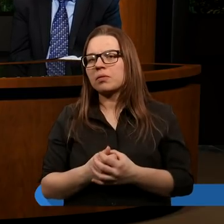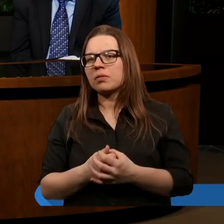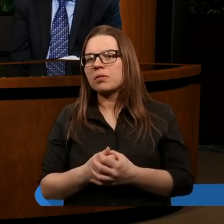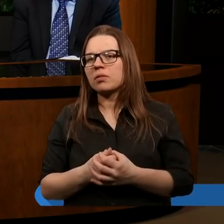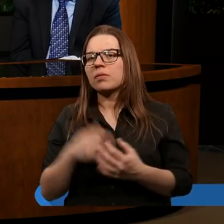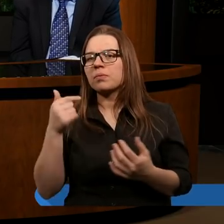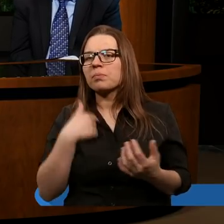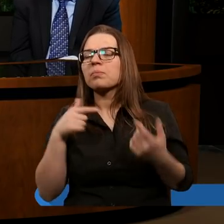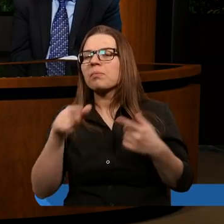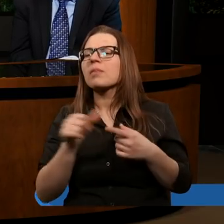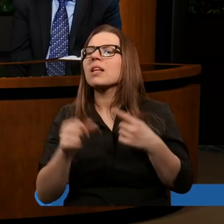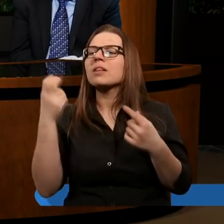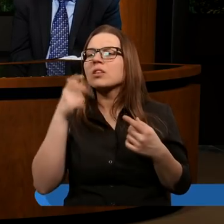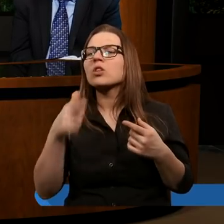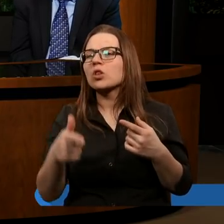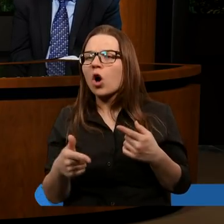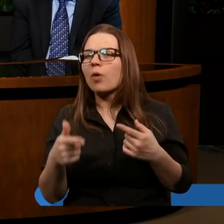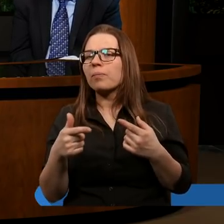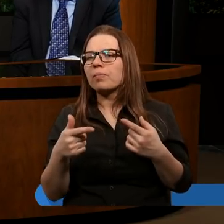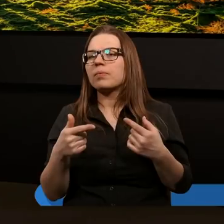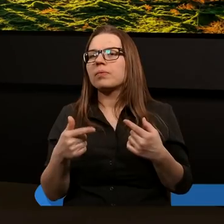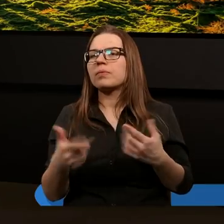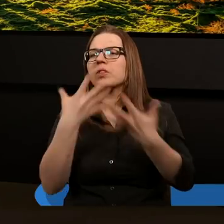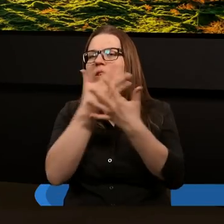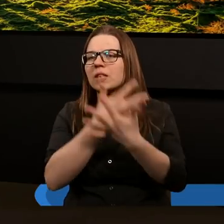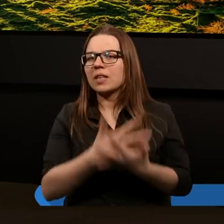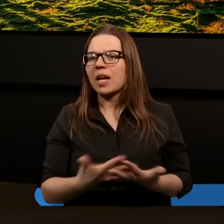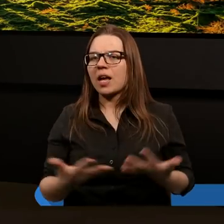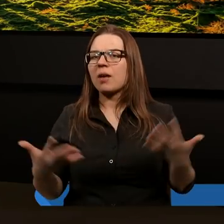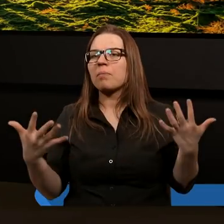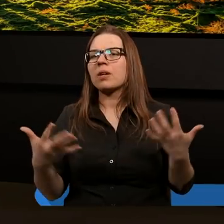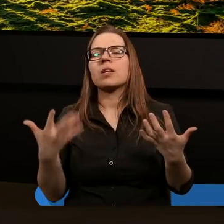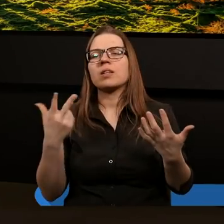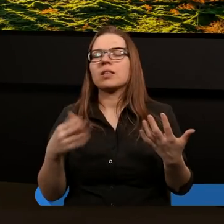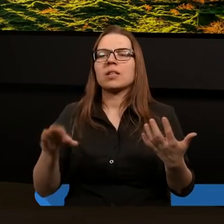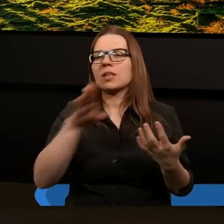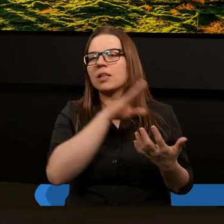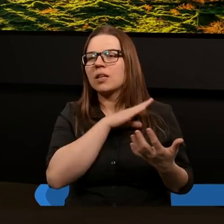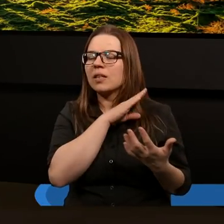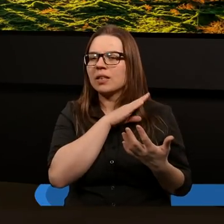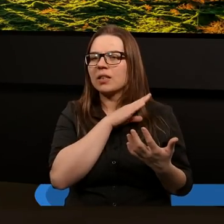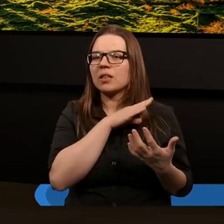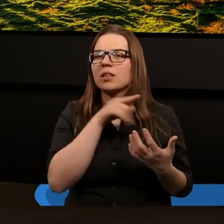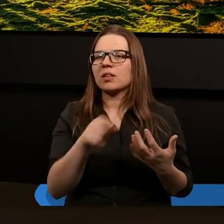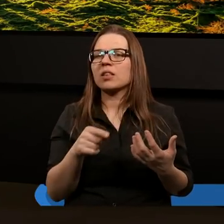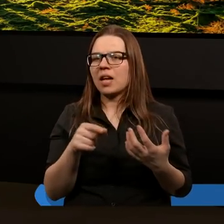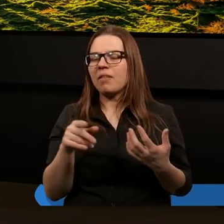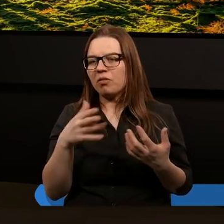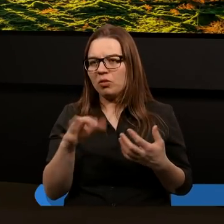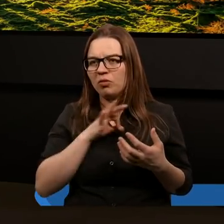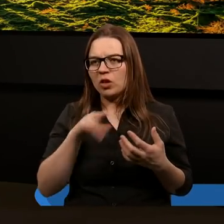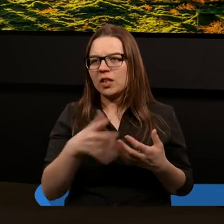Dla mnie krzepiące jest to, że ziemia nie zginie w porzodze wojny,